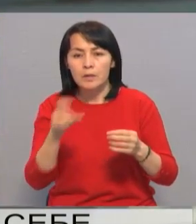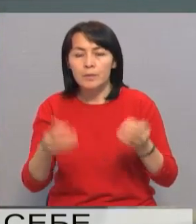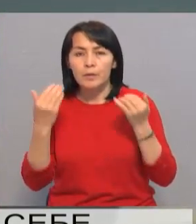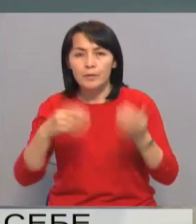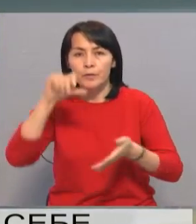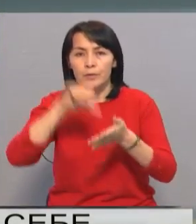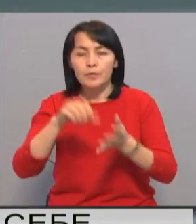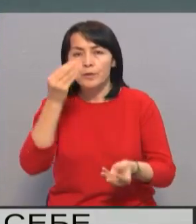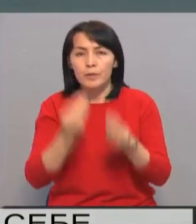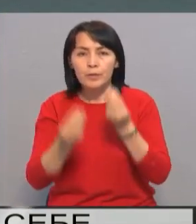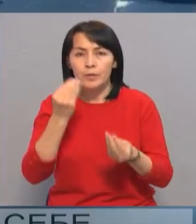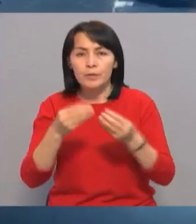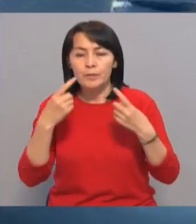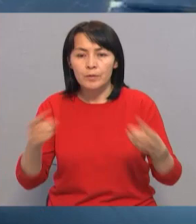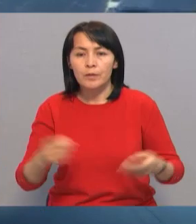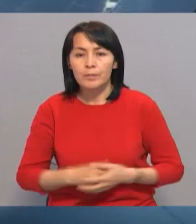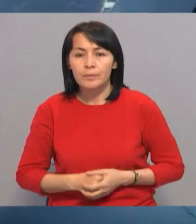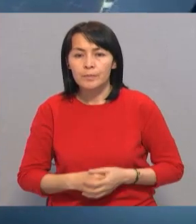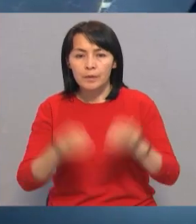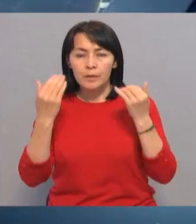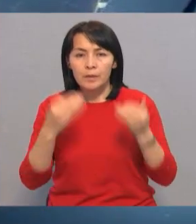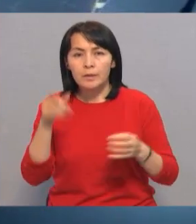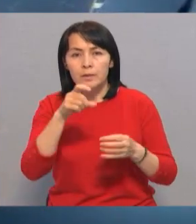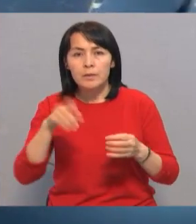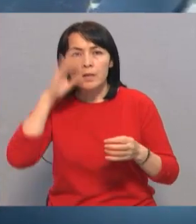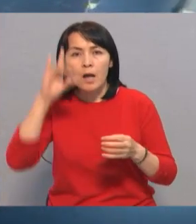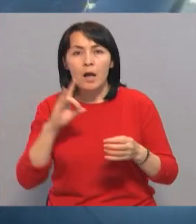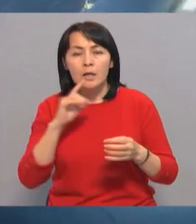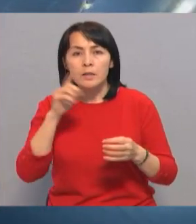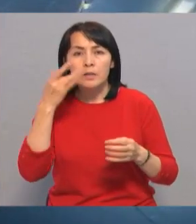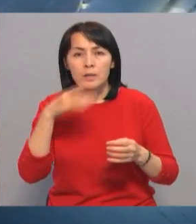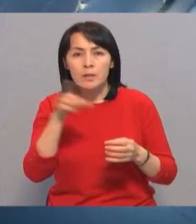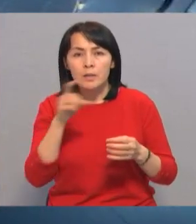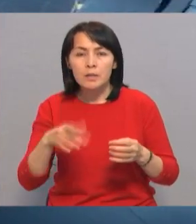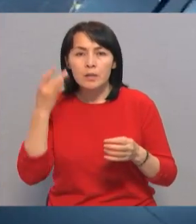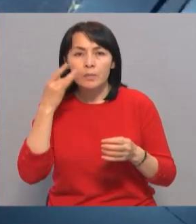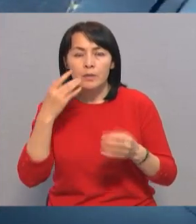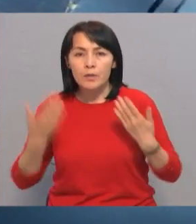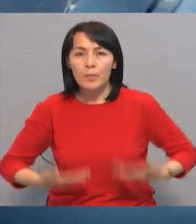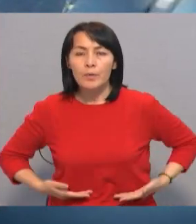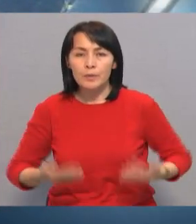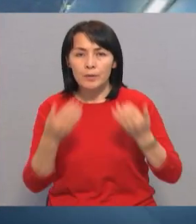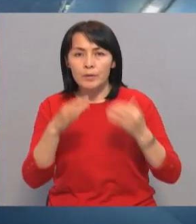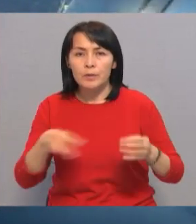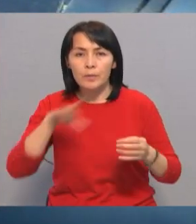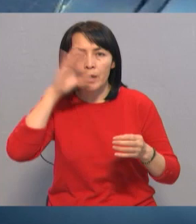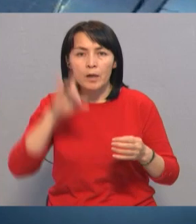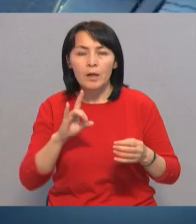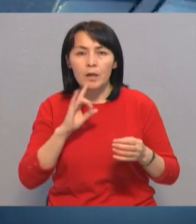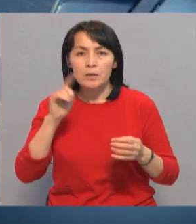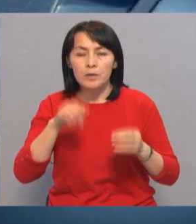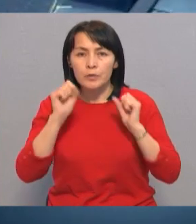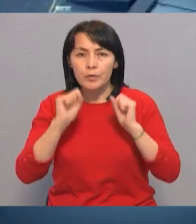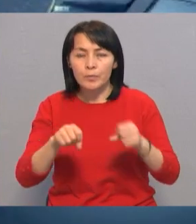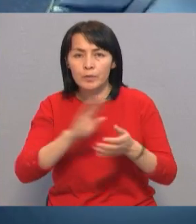от участия в азартных играх и пари. Теперь граждане Казахстана, а также иностранцы, постоянно проживающие на территории Республики Казахстан,